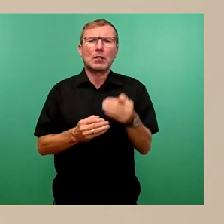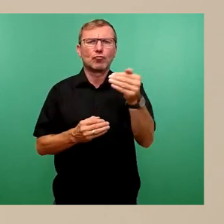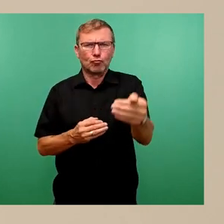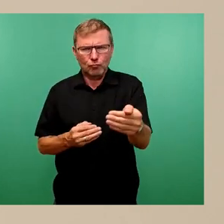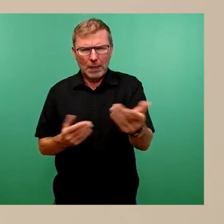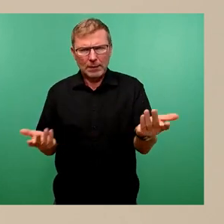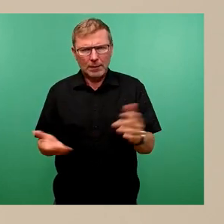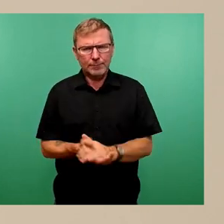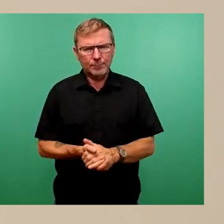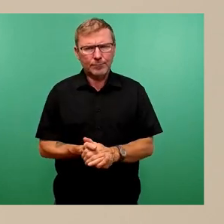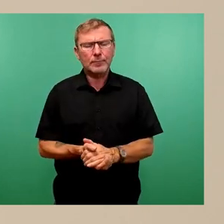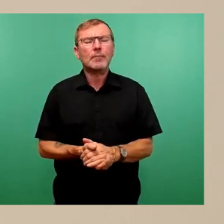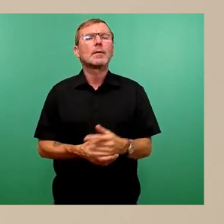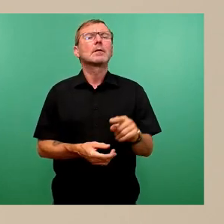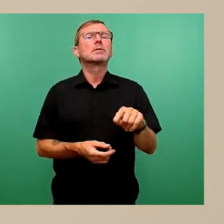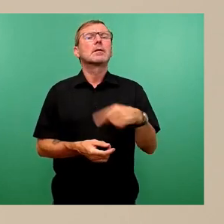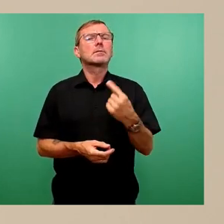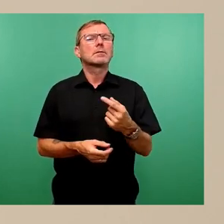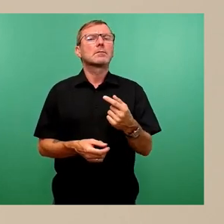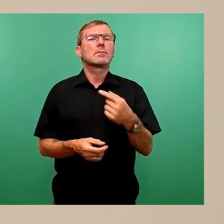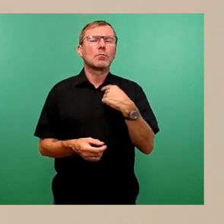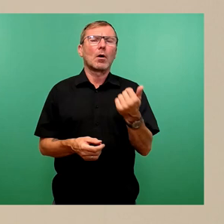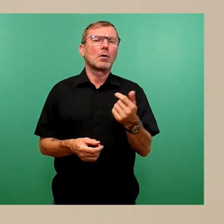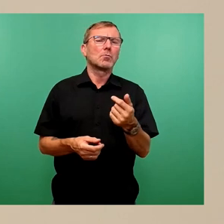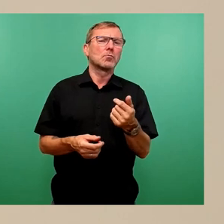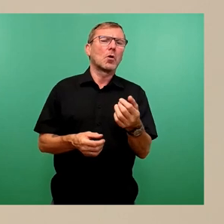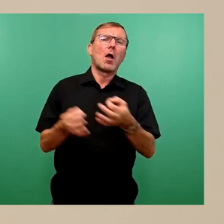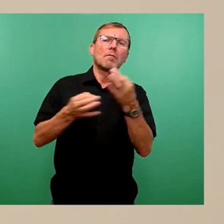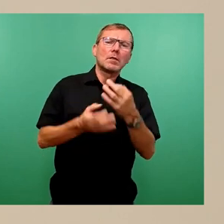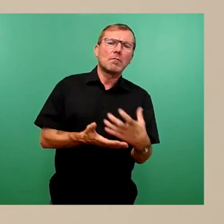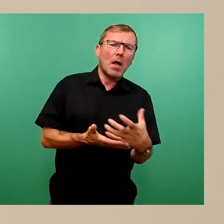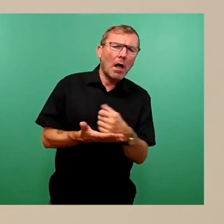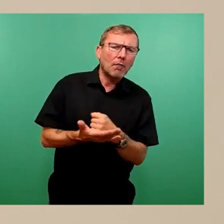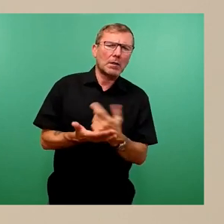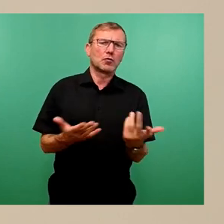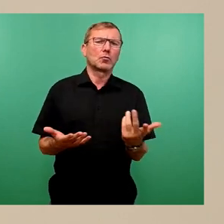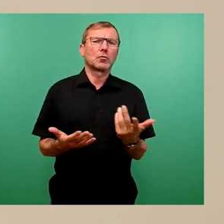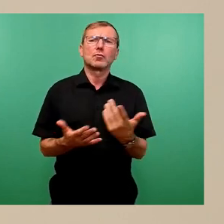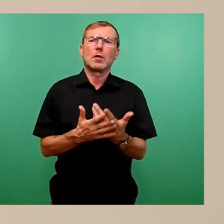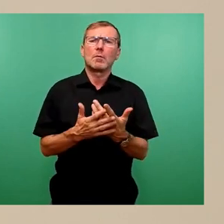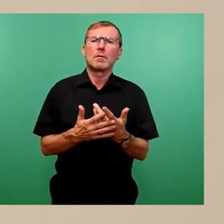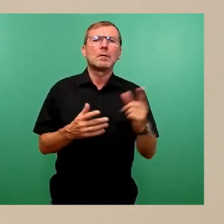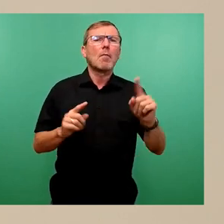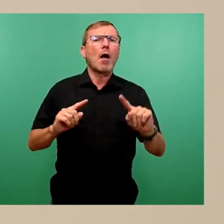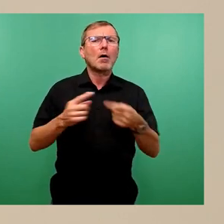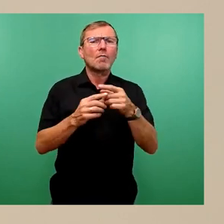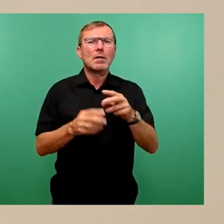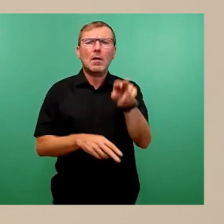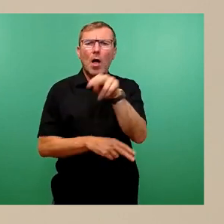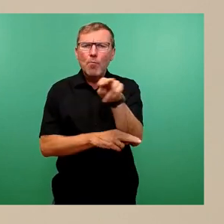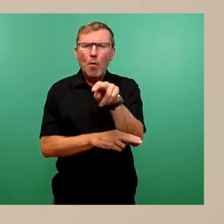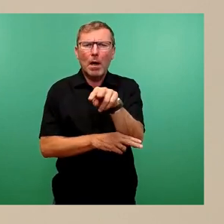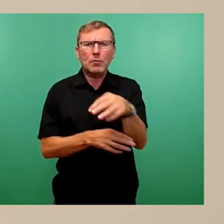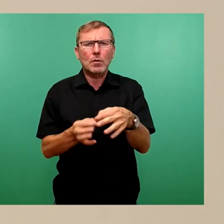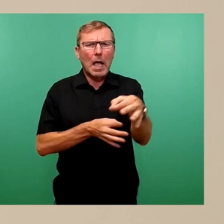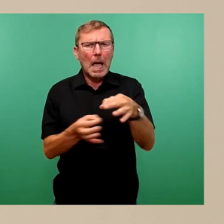Dabei erfolgen qualitative Erfassungen, zum Beispiel Konfliktbeobachtungen und Messungen, zum Beispiel von